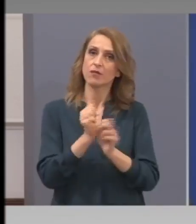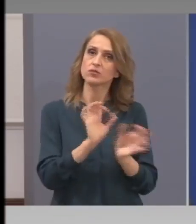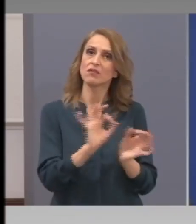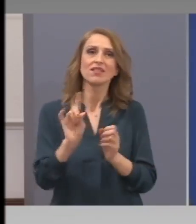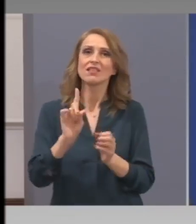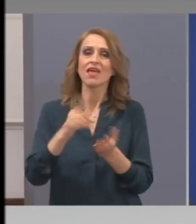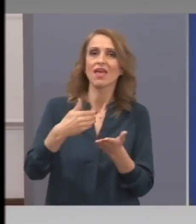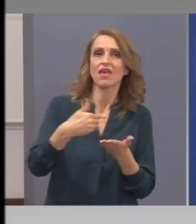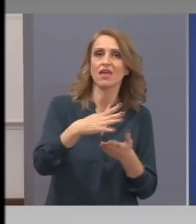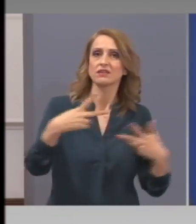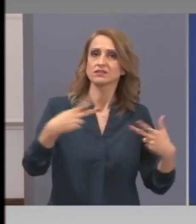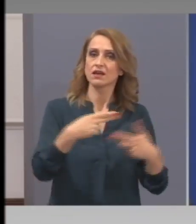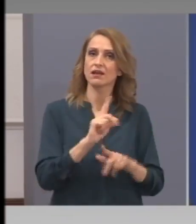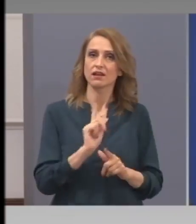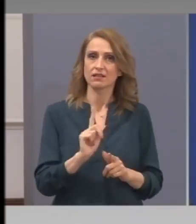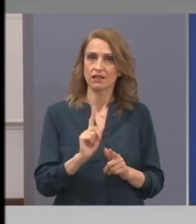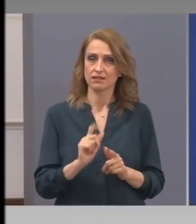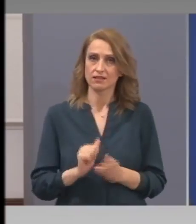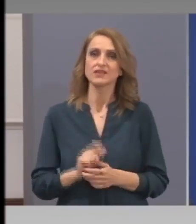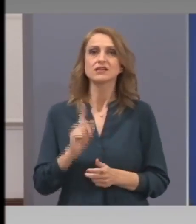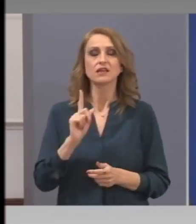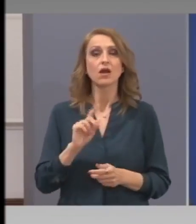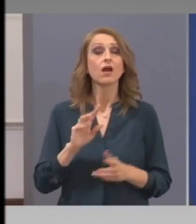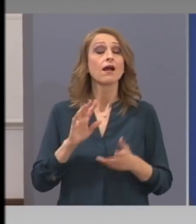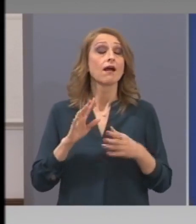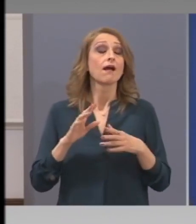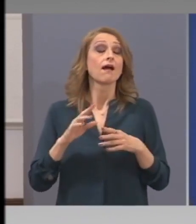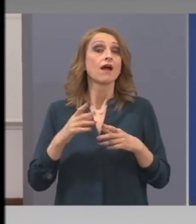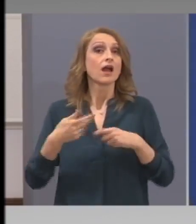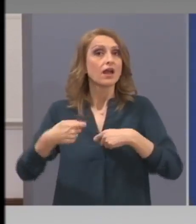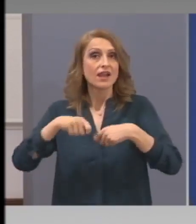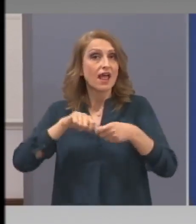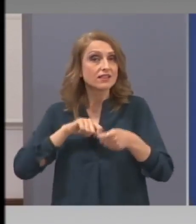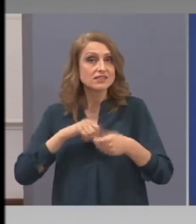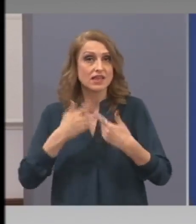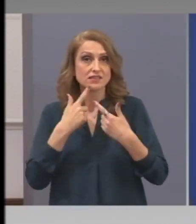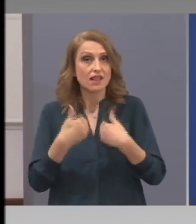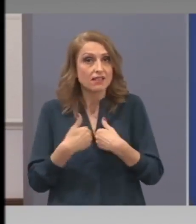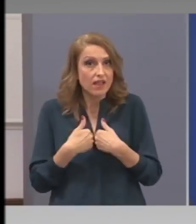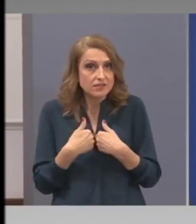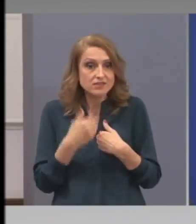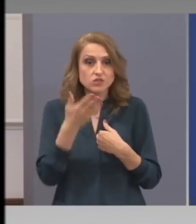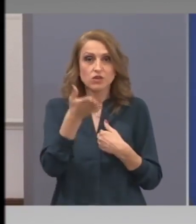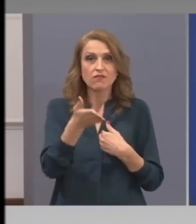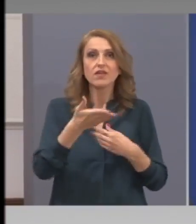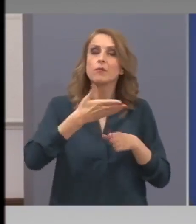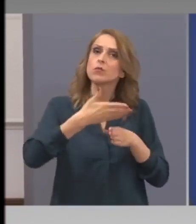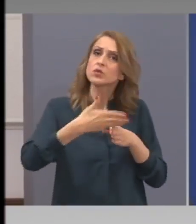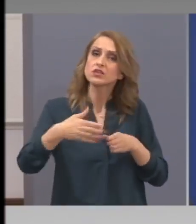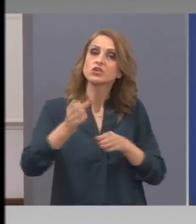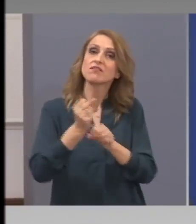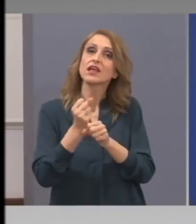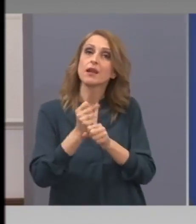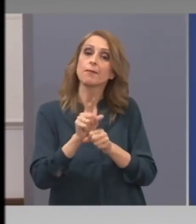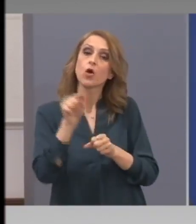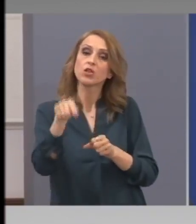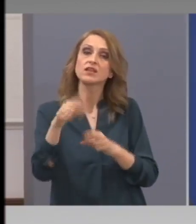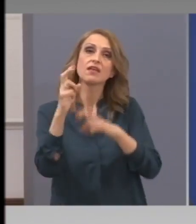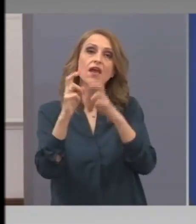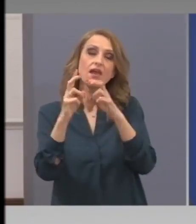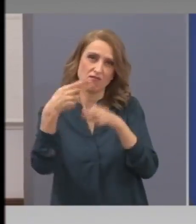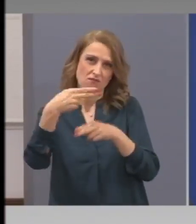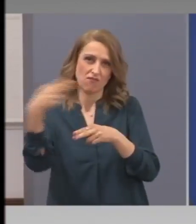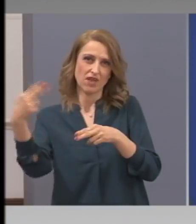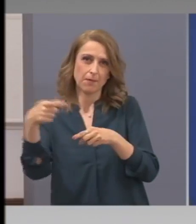текущо финансиране. Гарантията за нас е, че вие продължавате да работите при вашия работодател, макар и да сте в неплатен